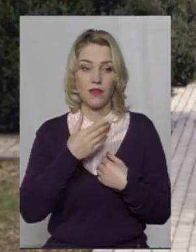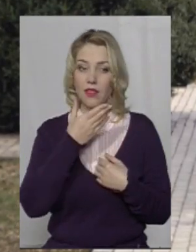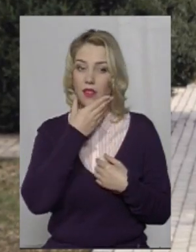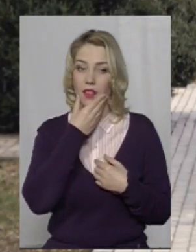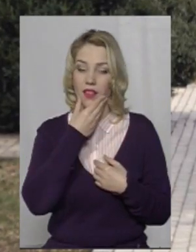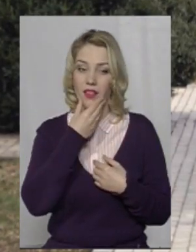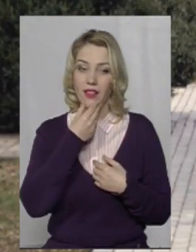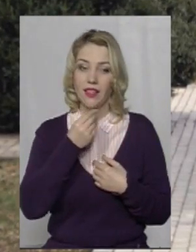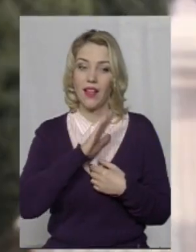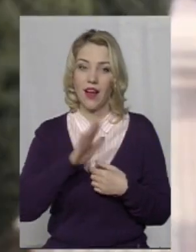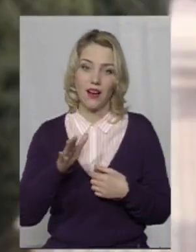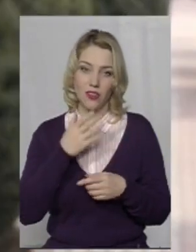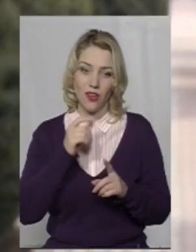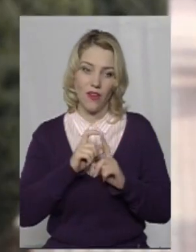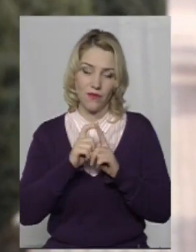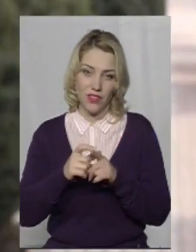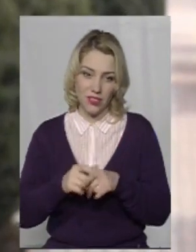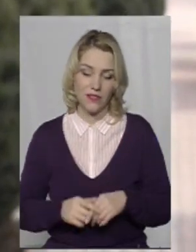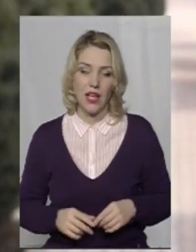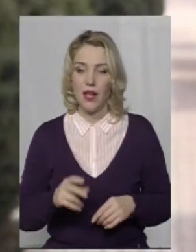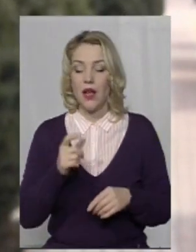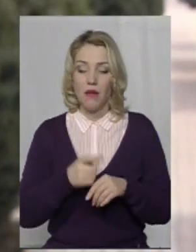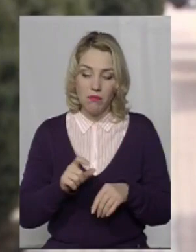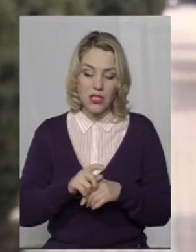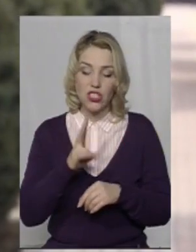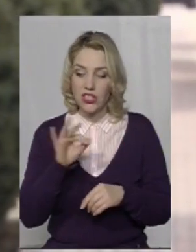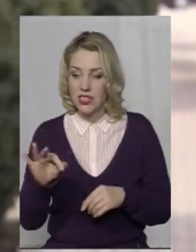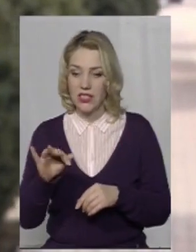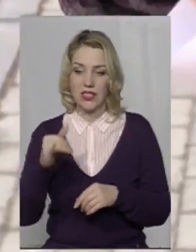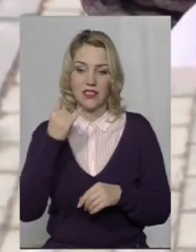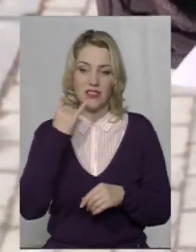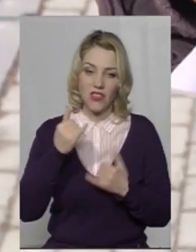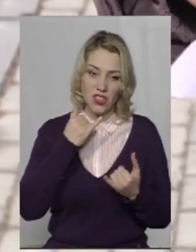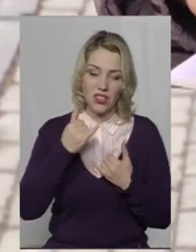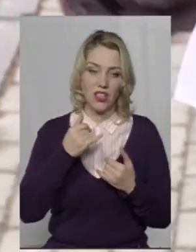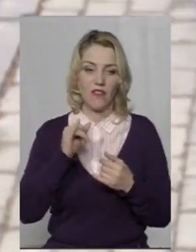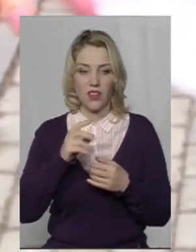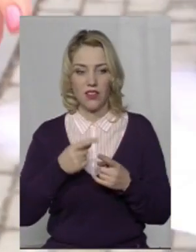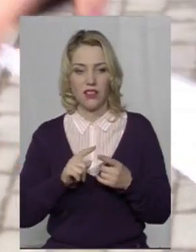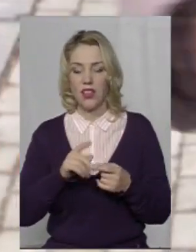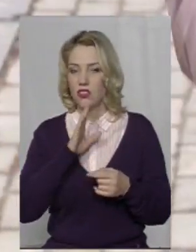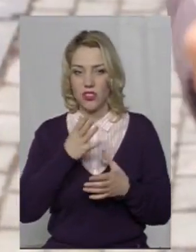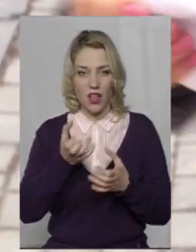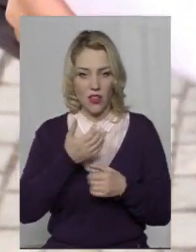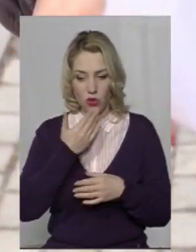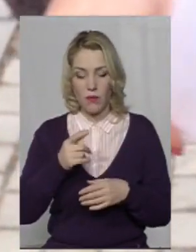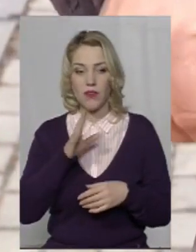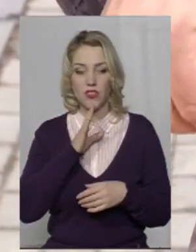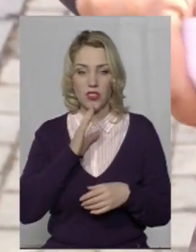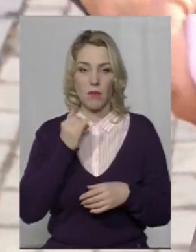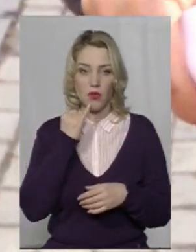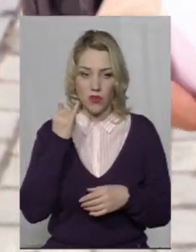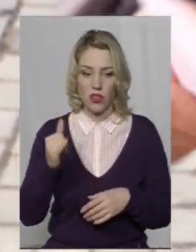висловився. Більше жодних дзвінків і повідомлень жінка не отримувала, але вона все ж таки зателефонувала до поліції та